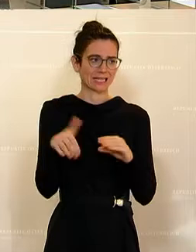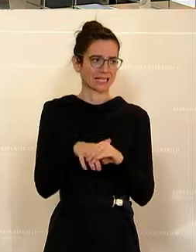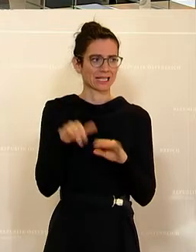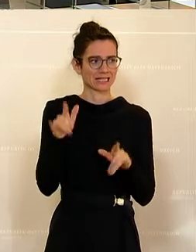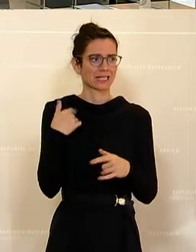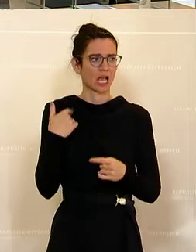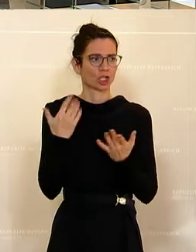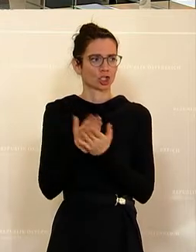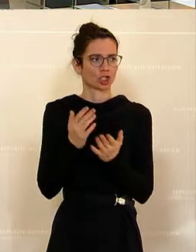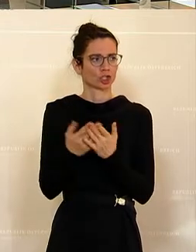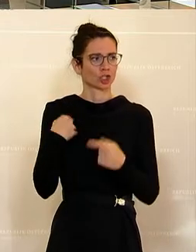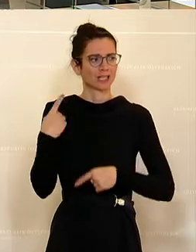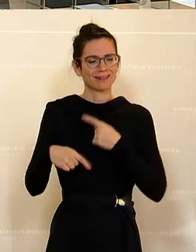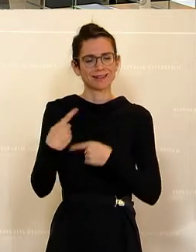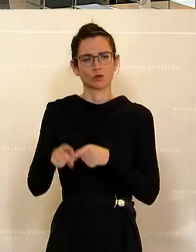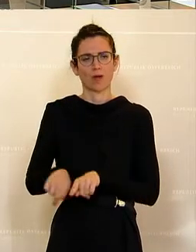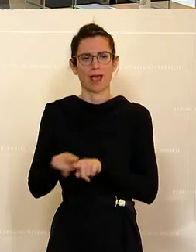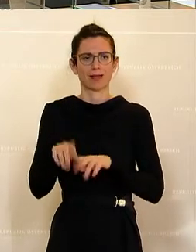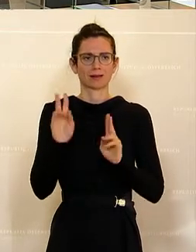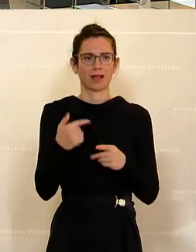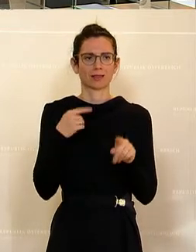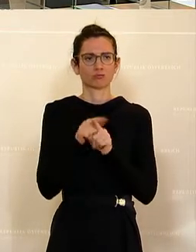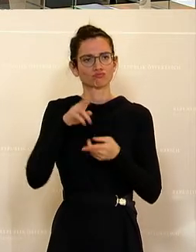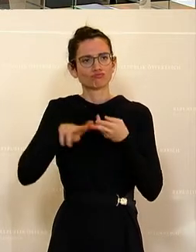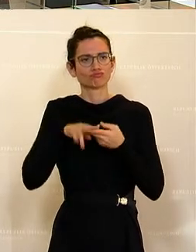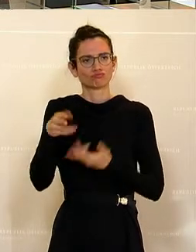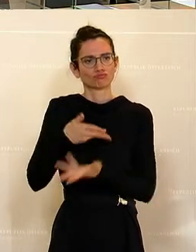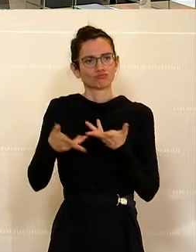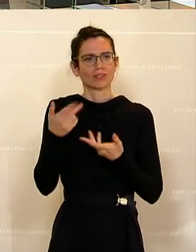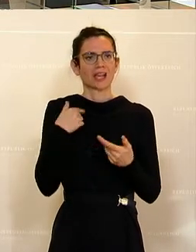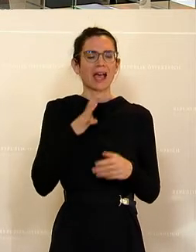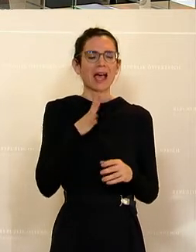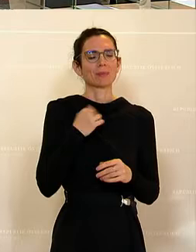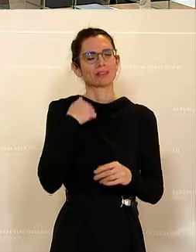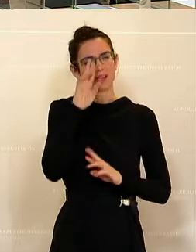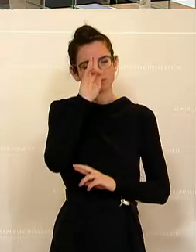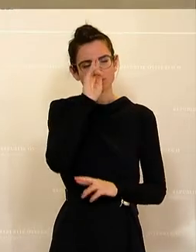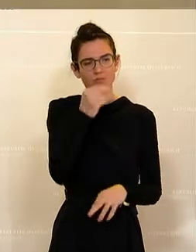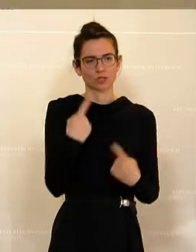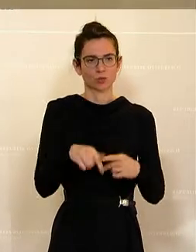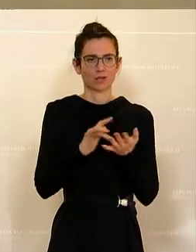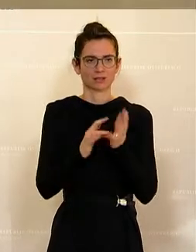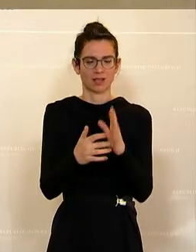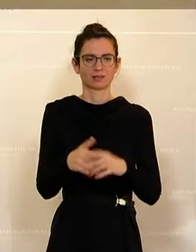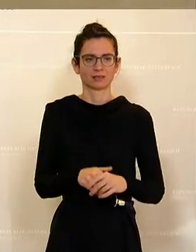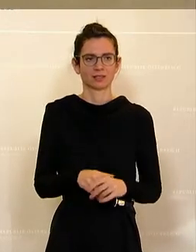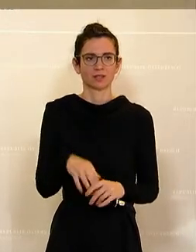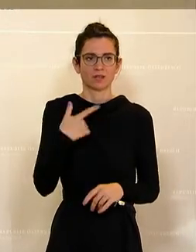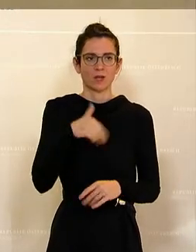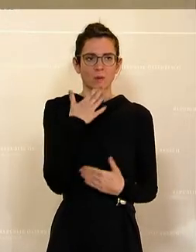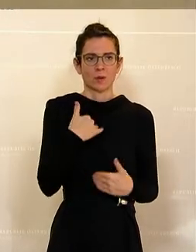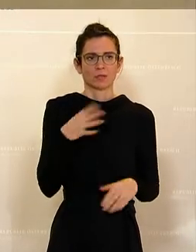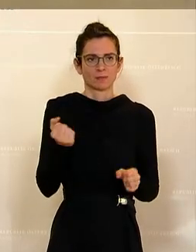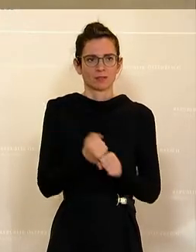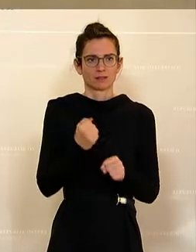Ritual in den Betrieben, wo man sich auch näher kennenlernt, aber es kommt einer Wertschätzung sehr nahe. Und diese Wertschätzung möchten wir unseren